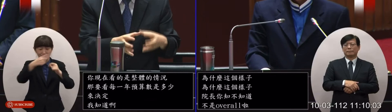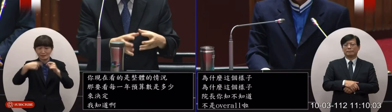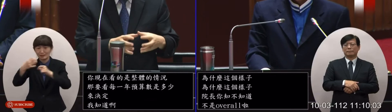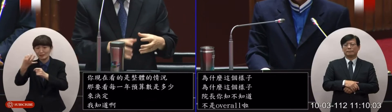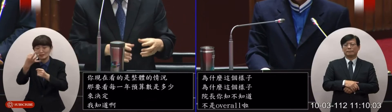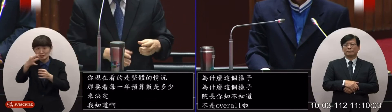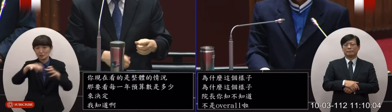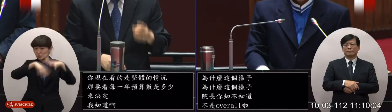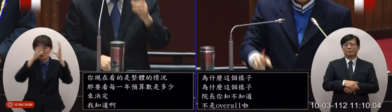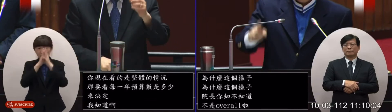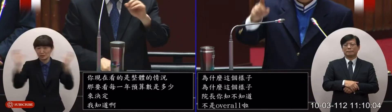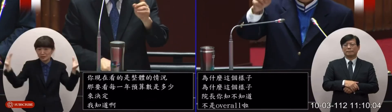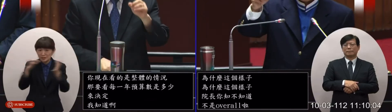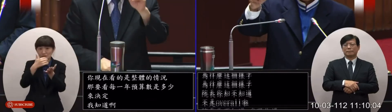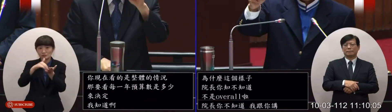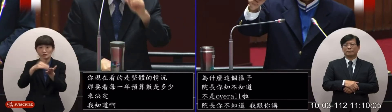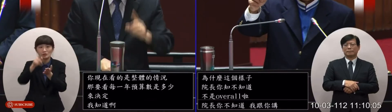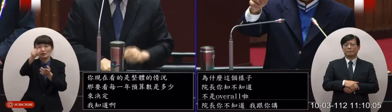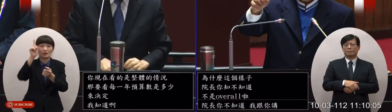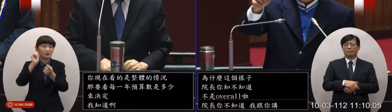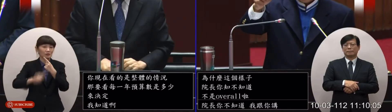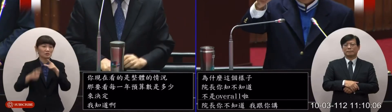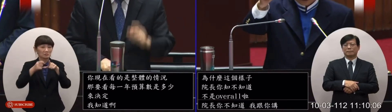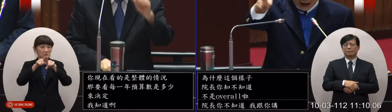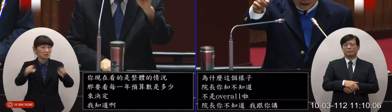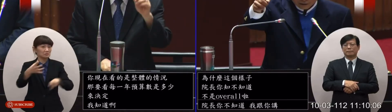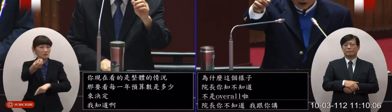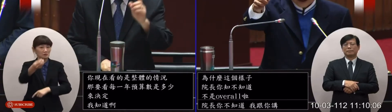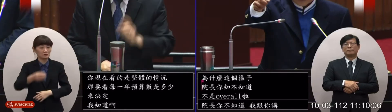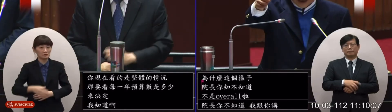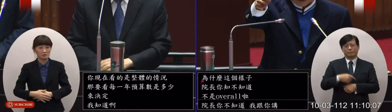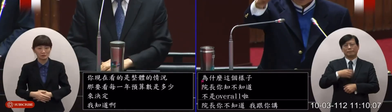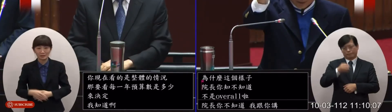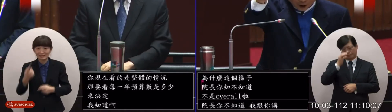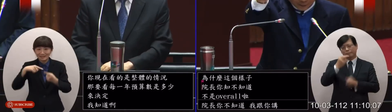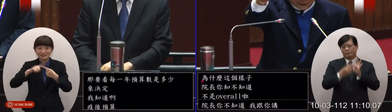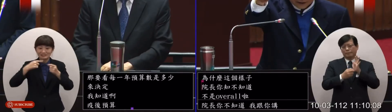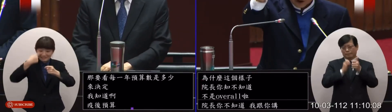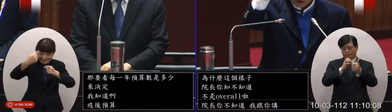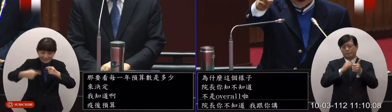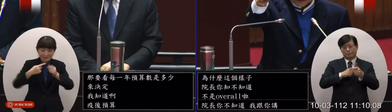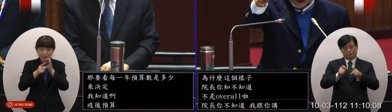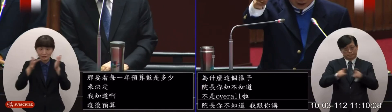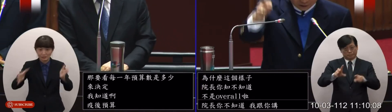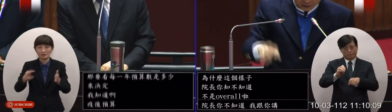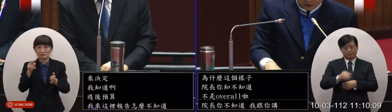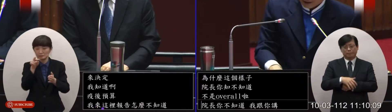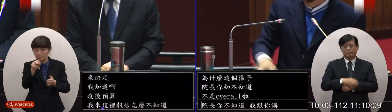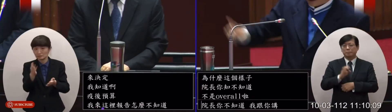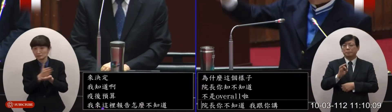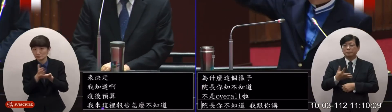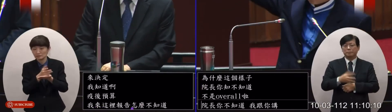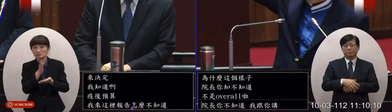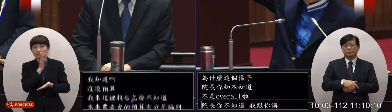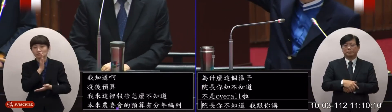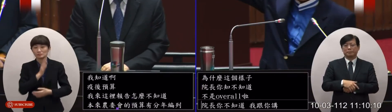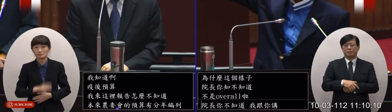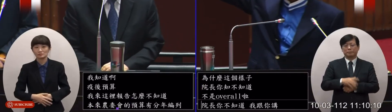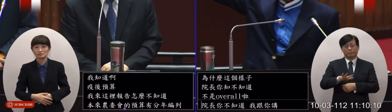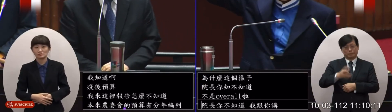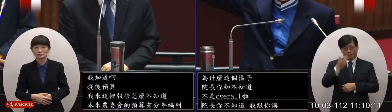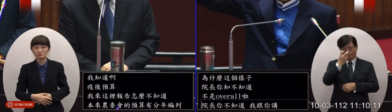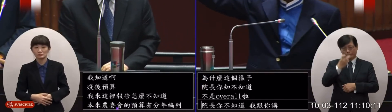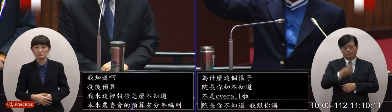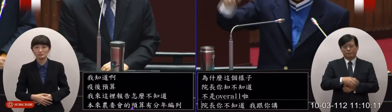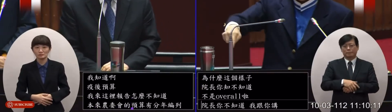看他的執行的情況這樣的算法是不公平的應該要當年來跟你講公不公平為什麼來我們看